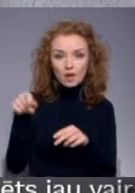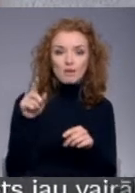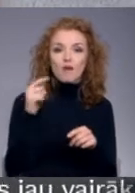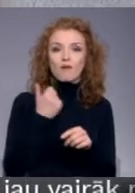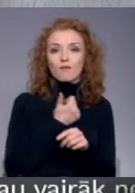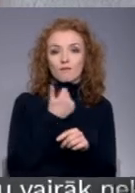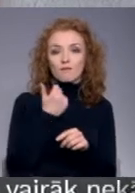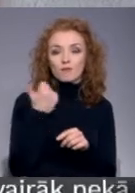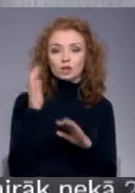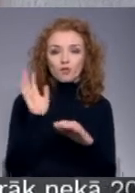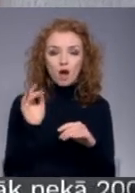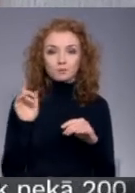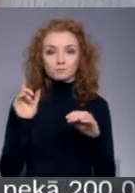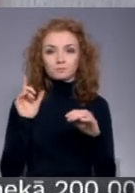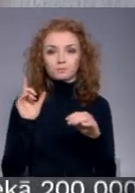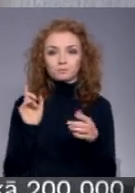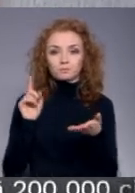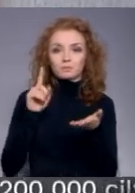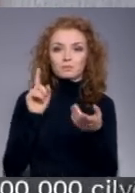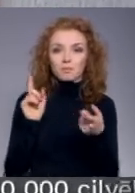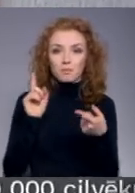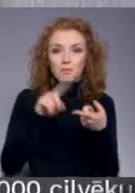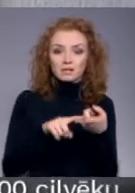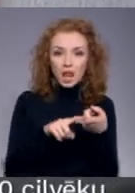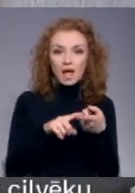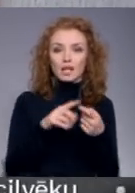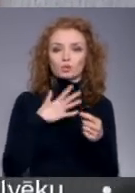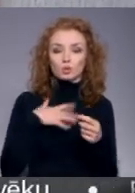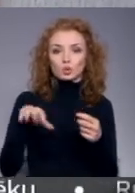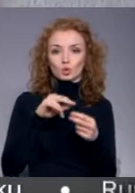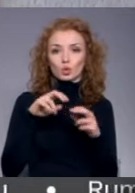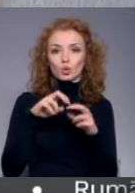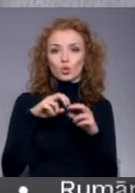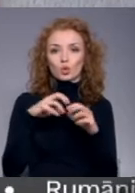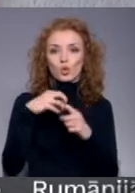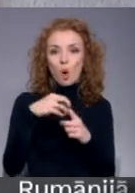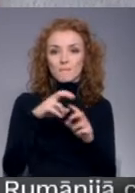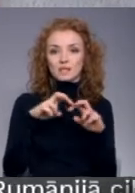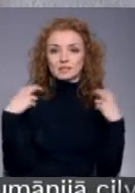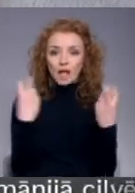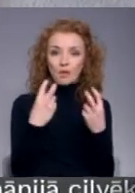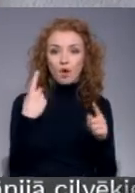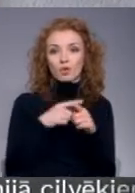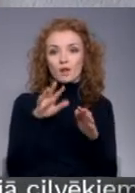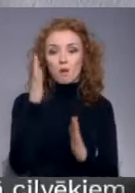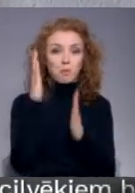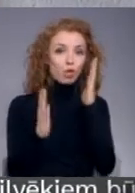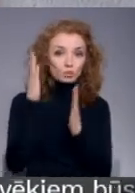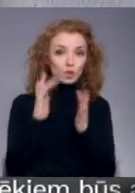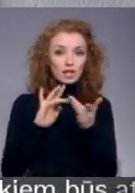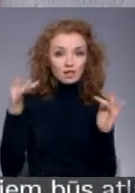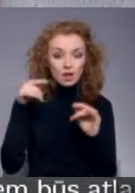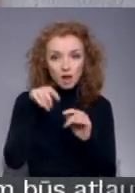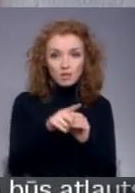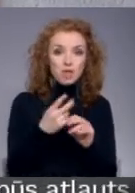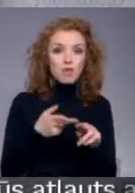domas sēdes laikā pieslēgties pie mūsu domas sēdes, arī sekojot līdz internetā un arī balsot internetā. Tā kā, ja